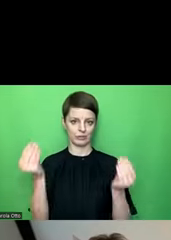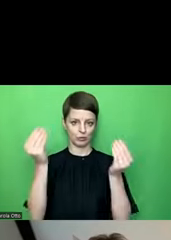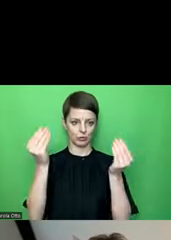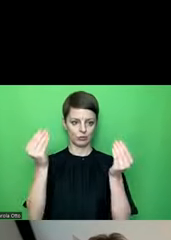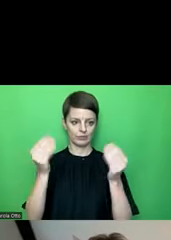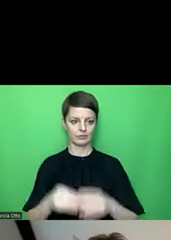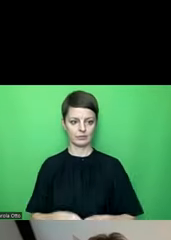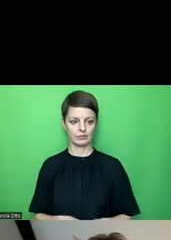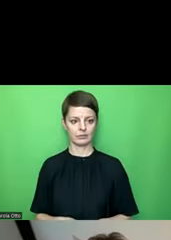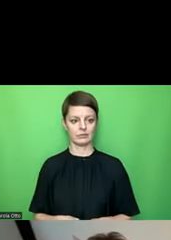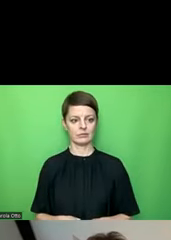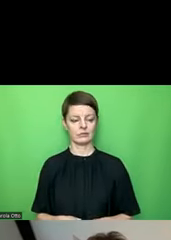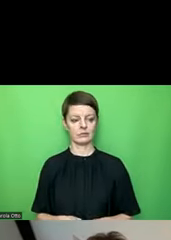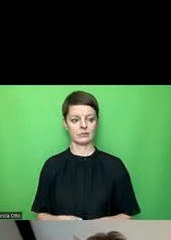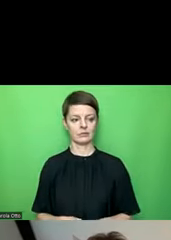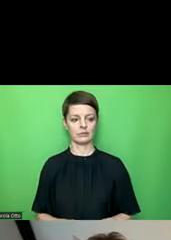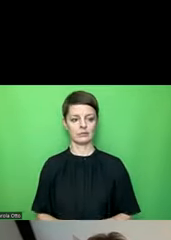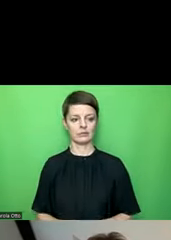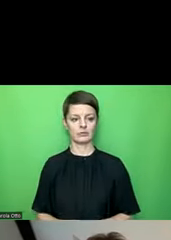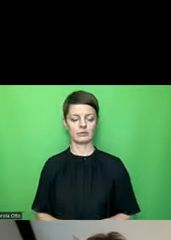das alles eine Zelle nach unten.